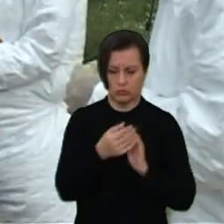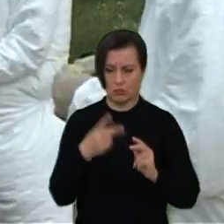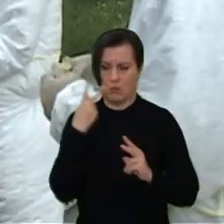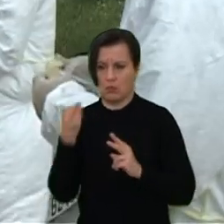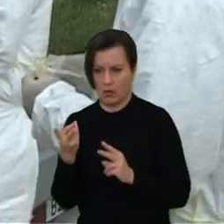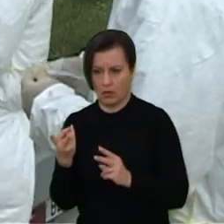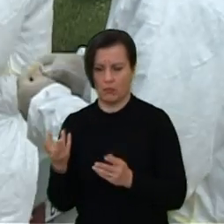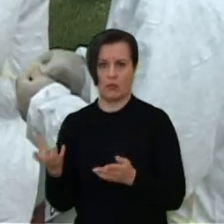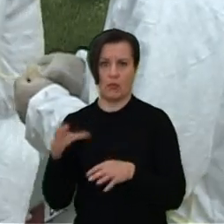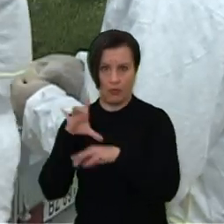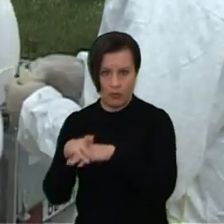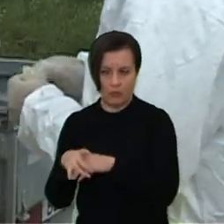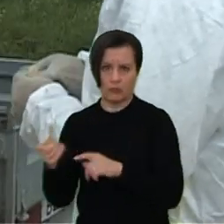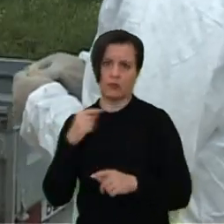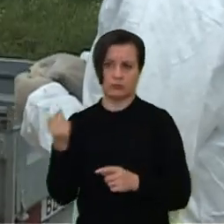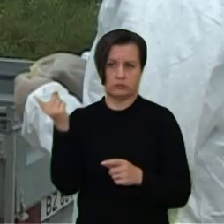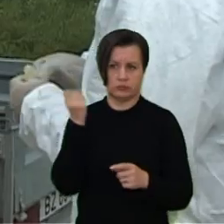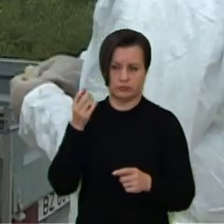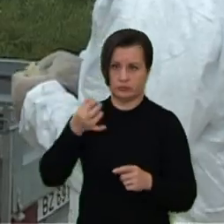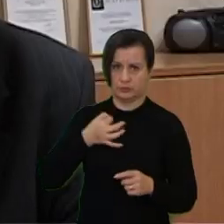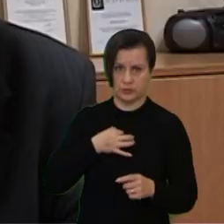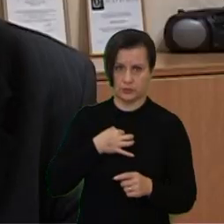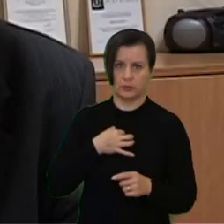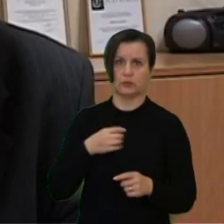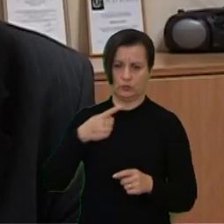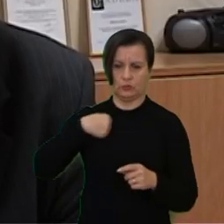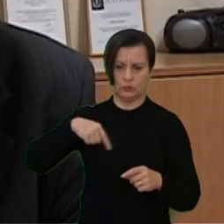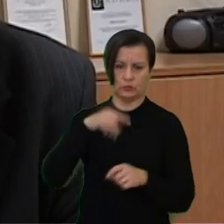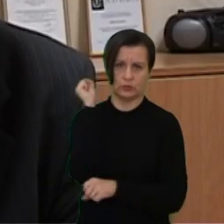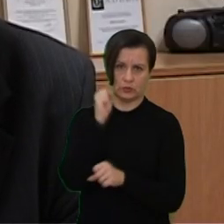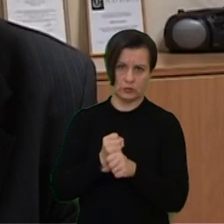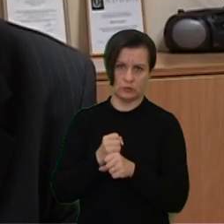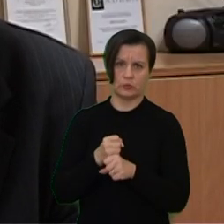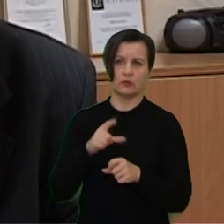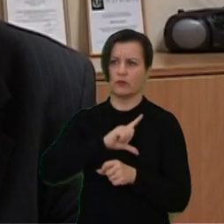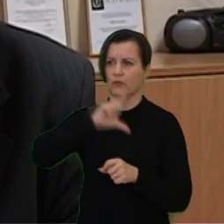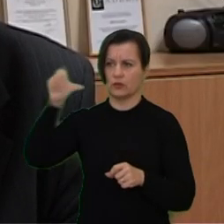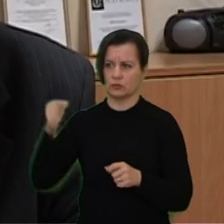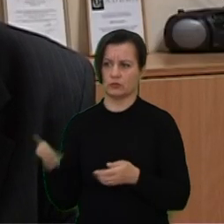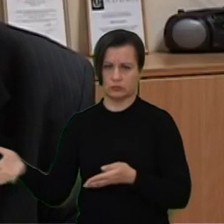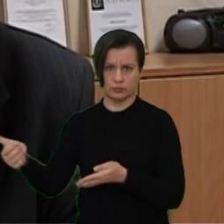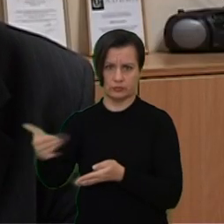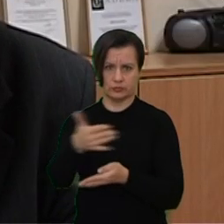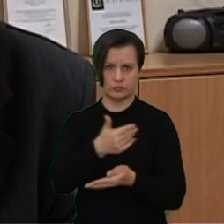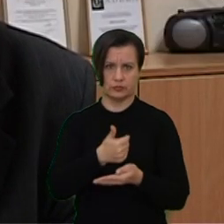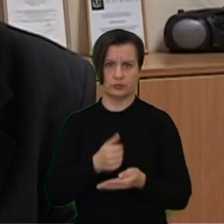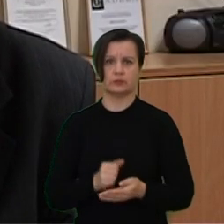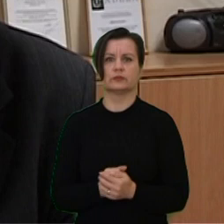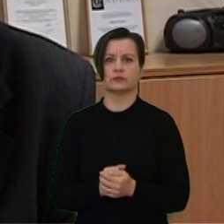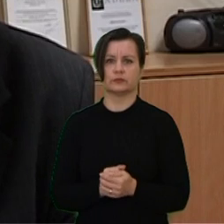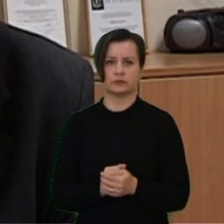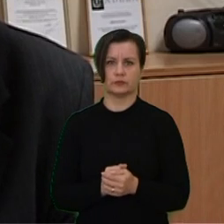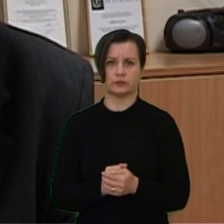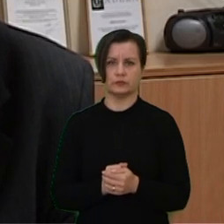gaišinas ir pranešamų mūsų specialistai važiuoja likviduoti, surinktas gaišinas